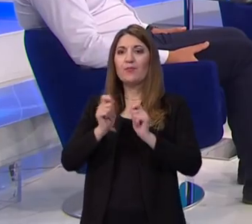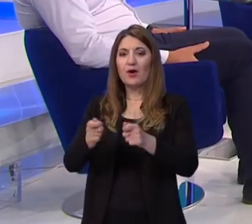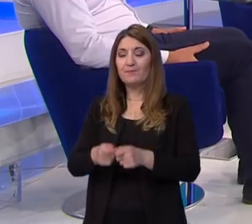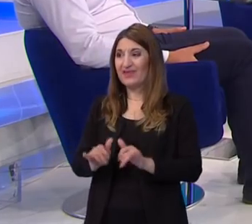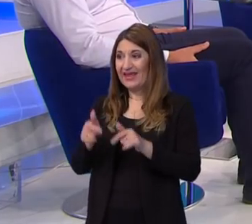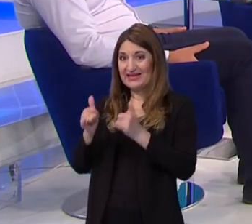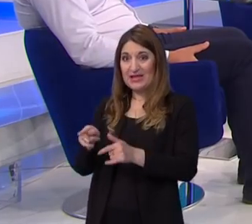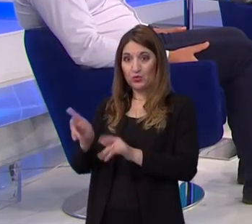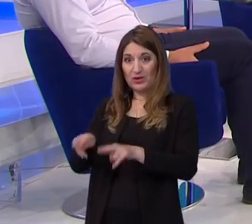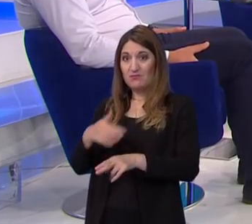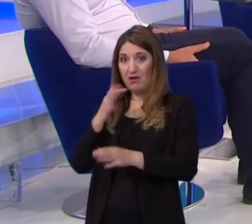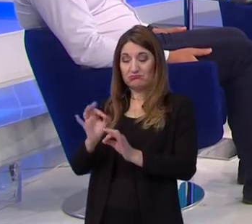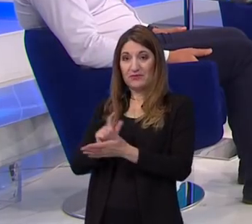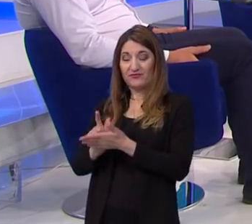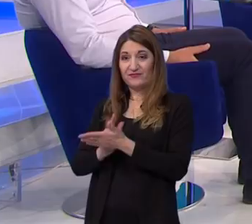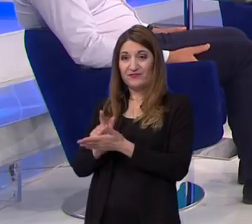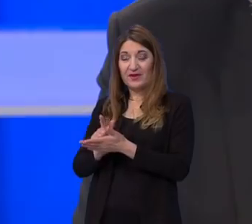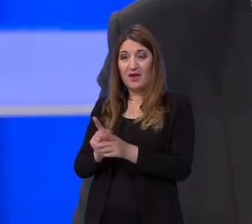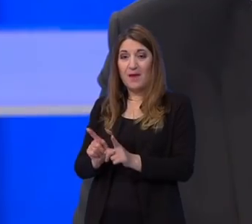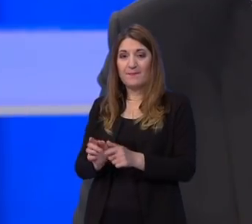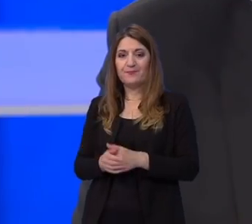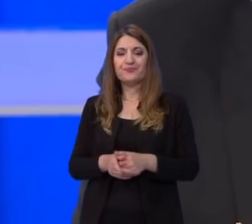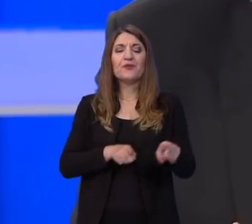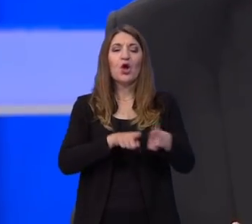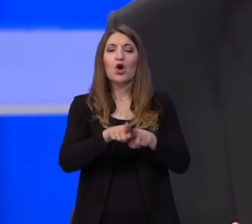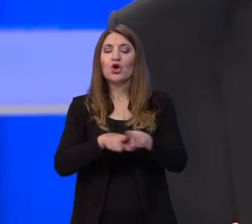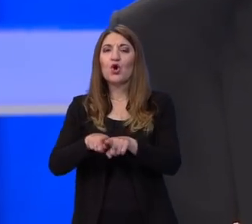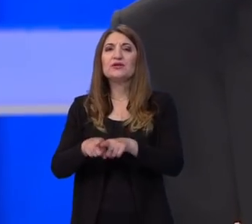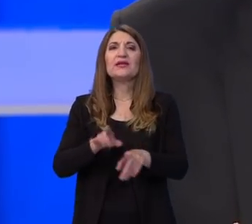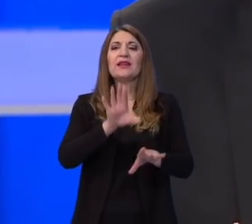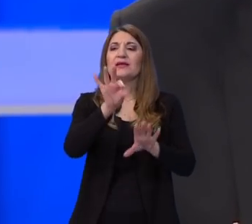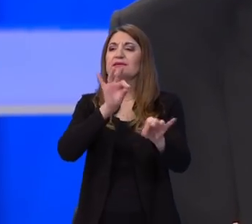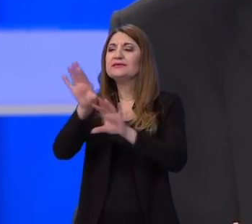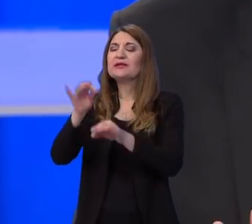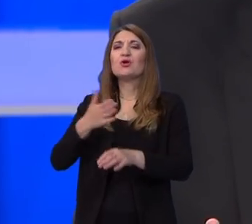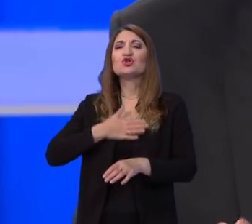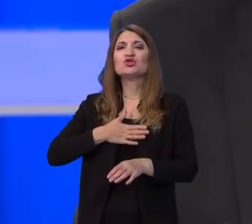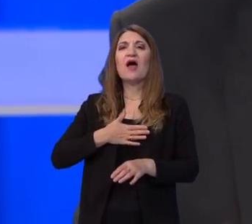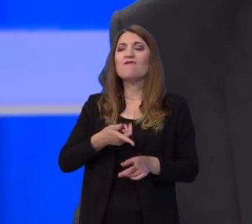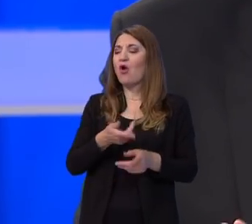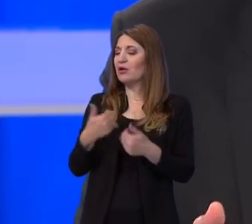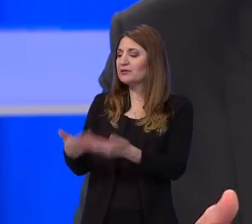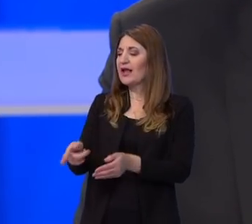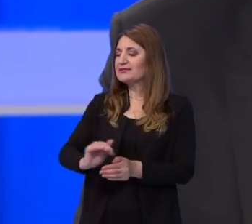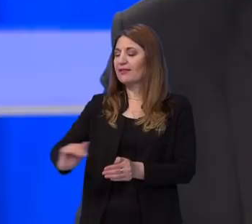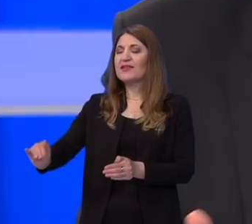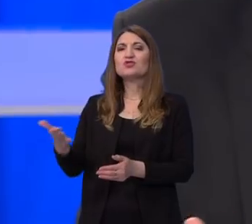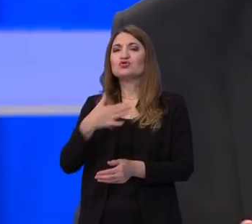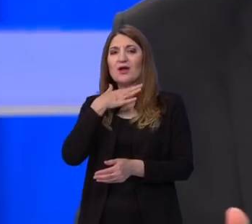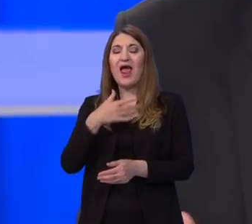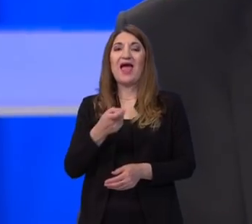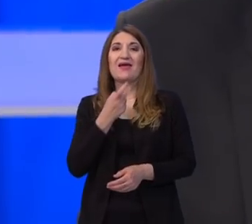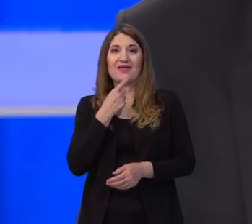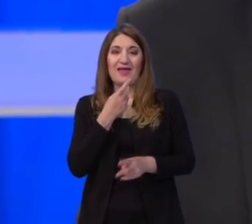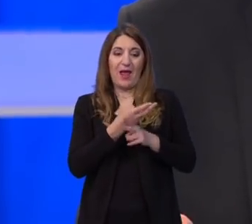sazrijelo vrijeme za to? Gledajte, dakle, roditelji biraju po kojem modelu žele da djece slušaju neki predmet, da li na jeziku